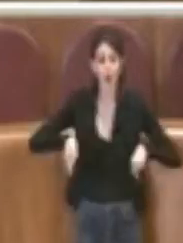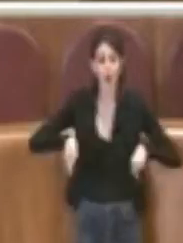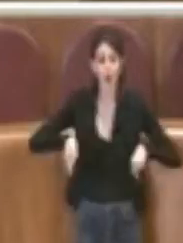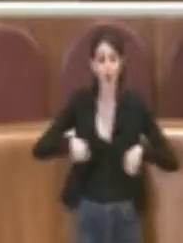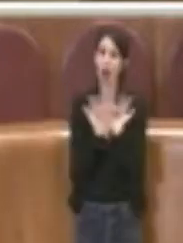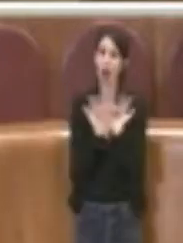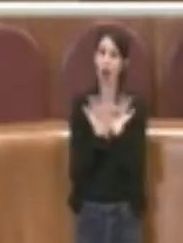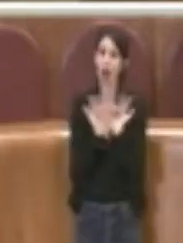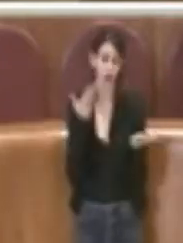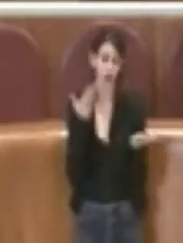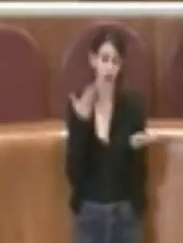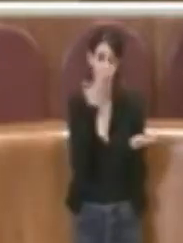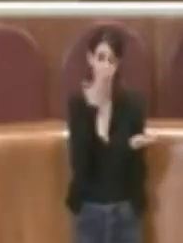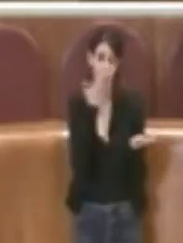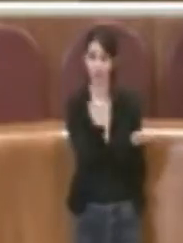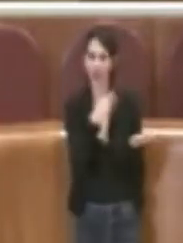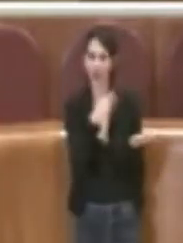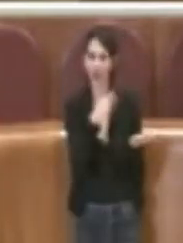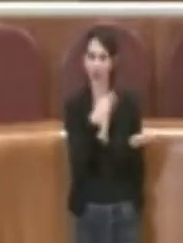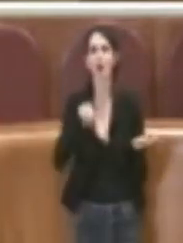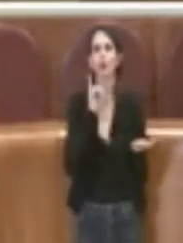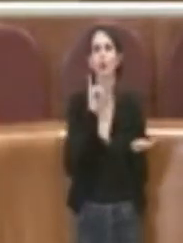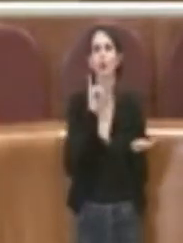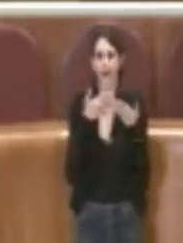...e voteremo favorevolmente, grazie.